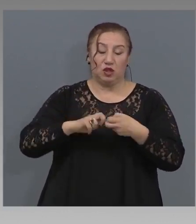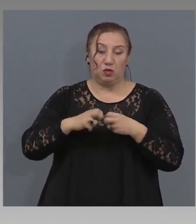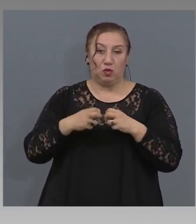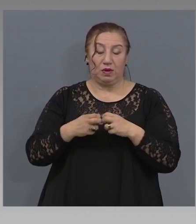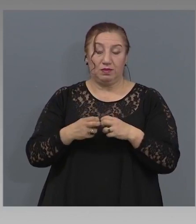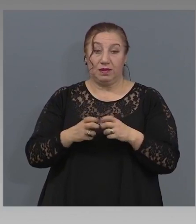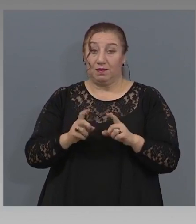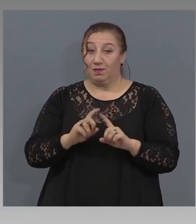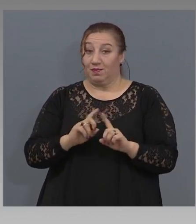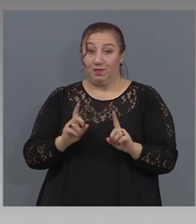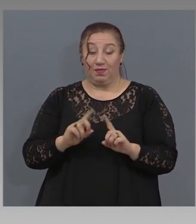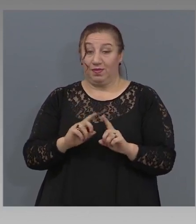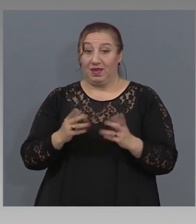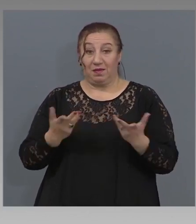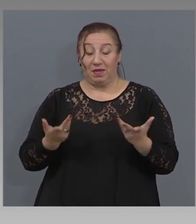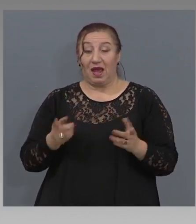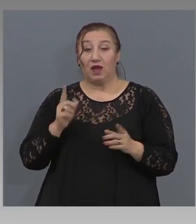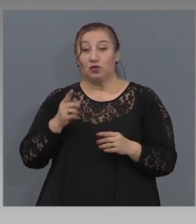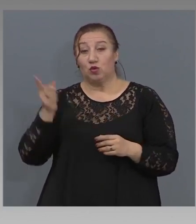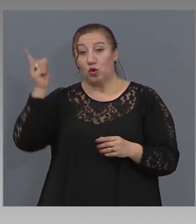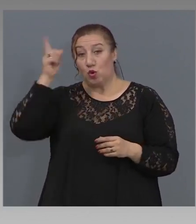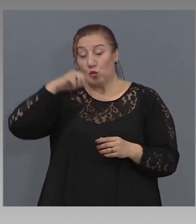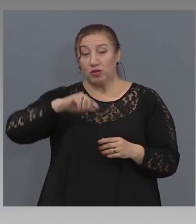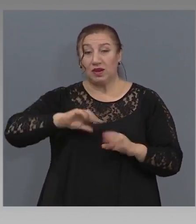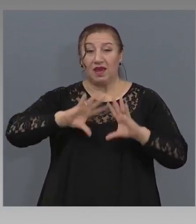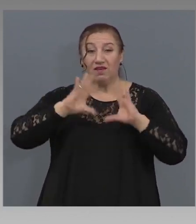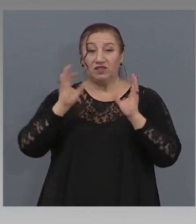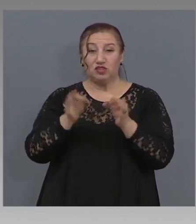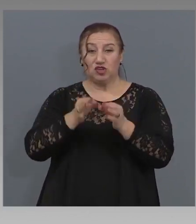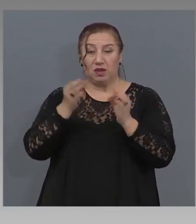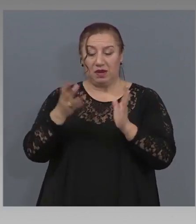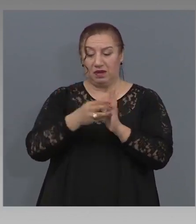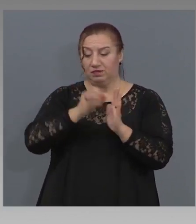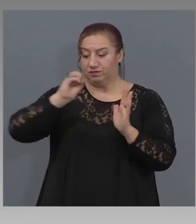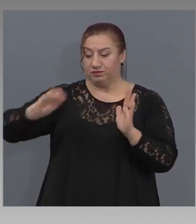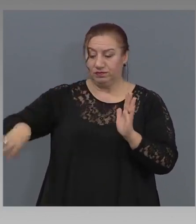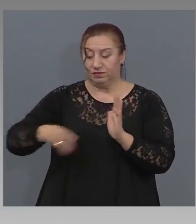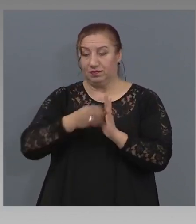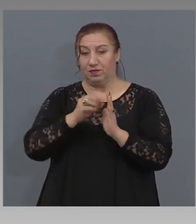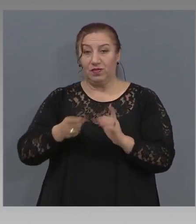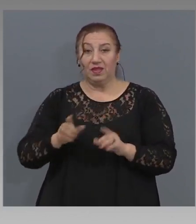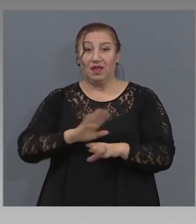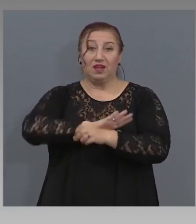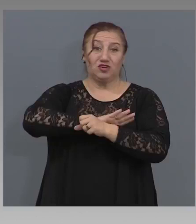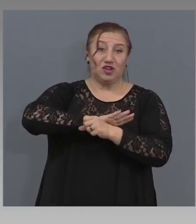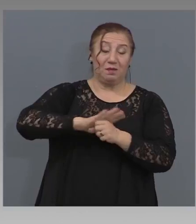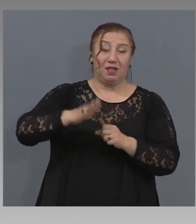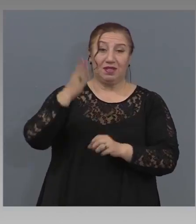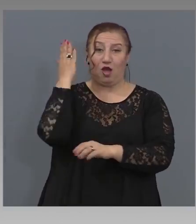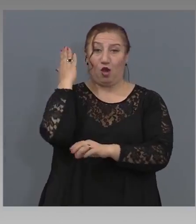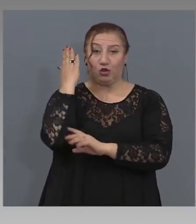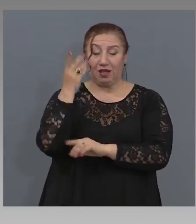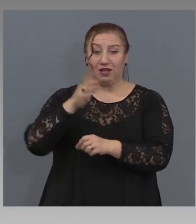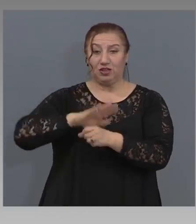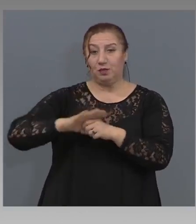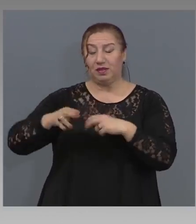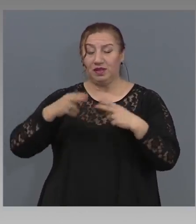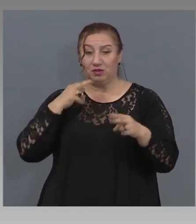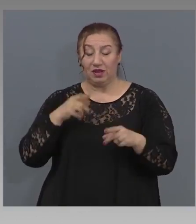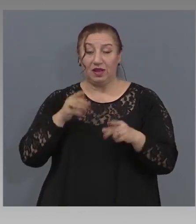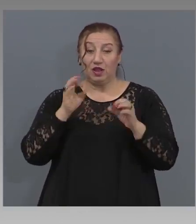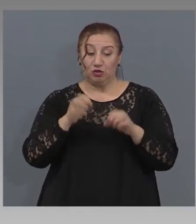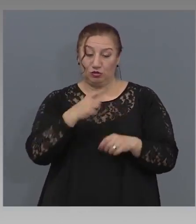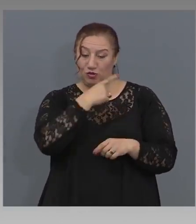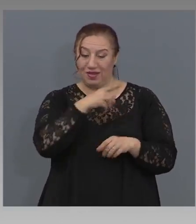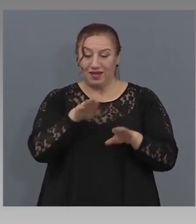как дори утре всички мерки да се махнат, а ресторантите и хотелите да се напълнат. Ще има точно ето за тази платформа ни е